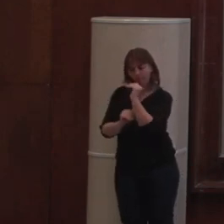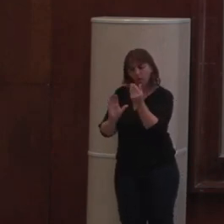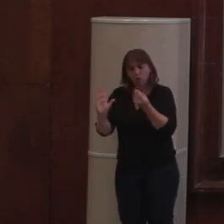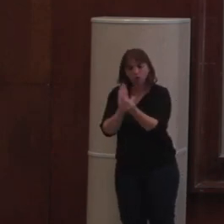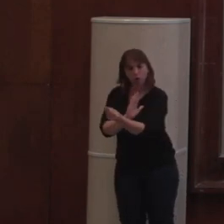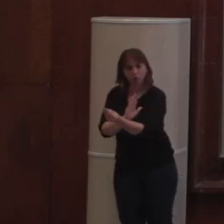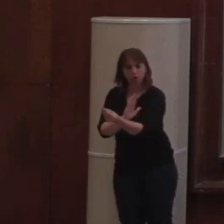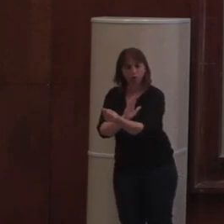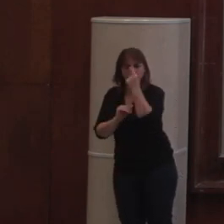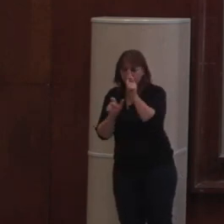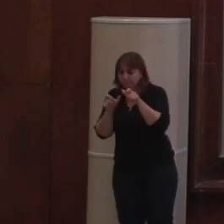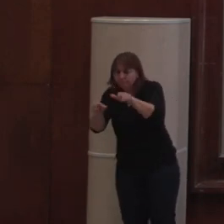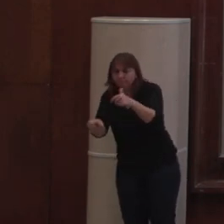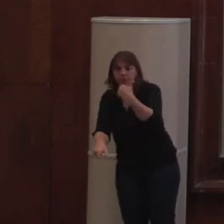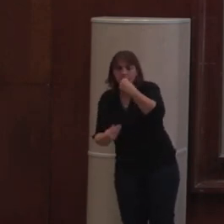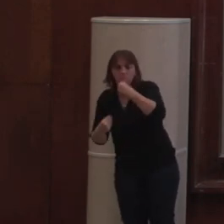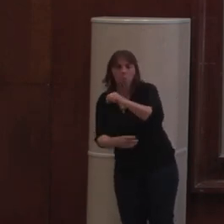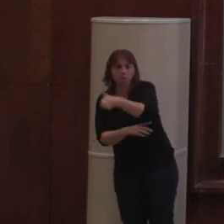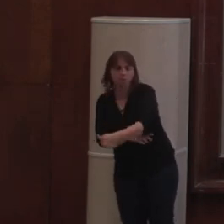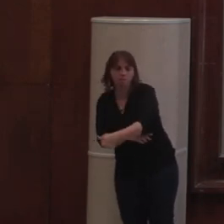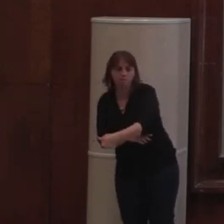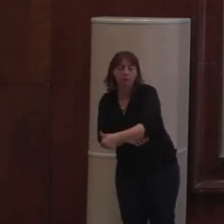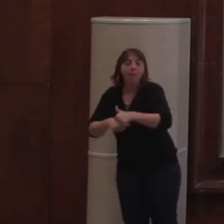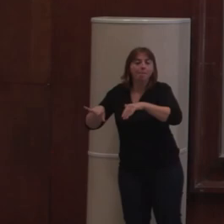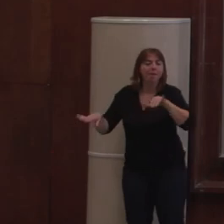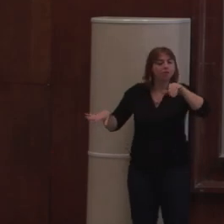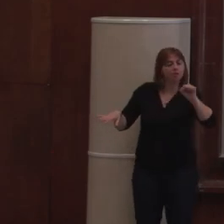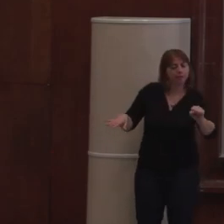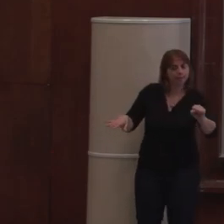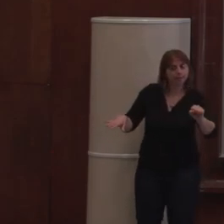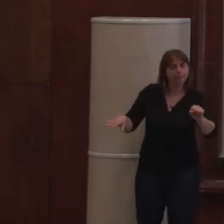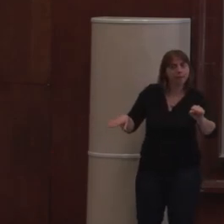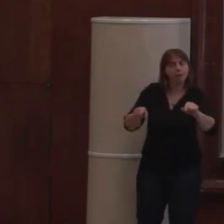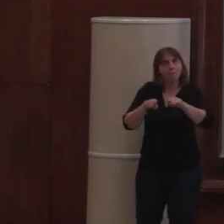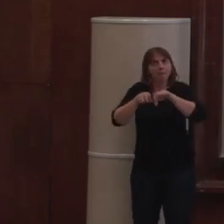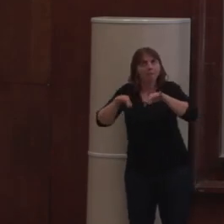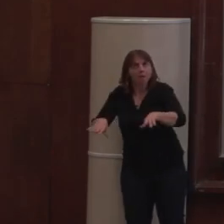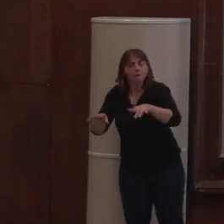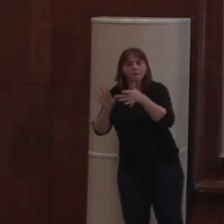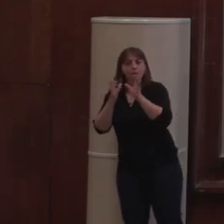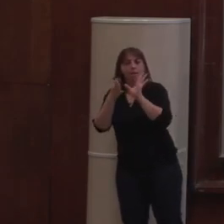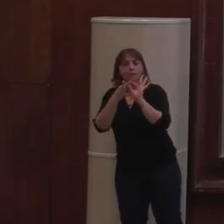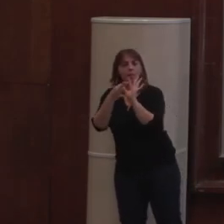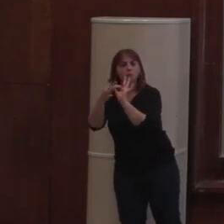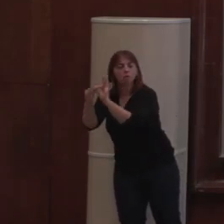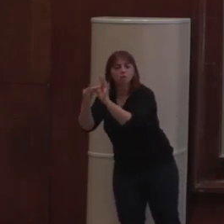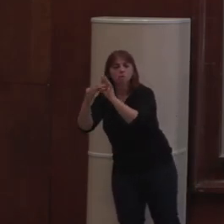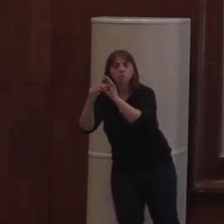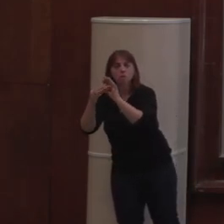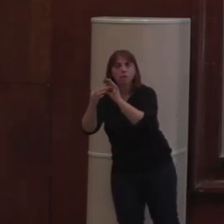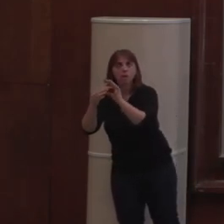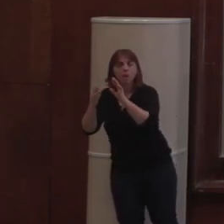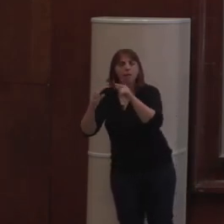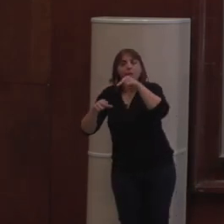arriver à gérer du JavaScript avec le fait de gérer les dépendances, le bundling, etc., au sein d'un outil qui est en Python,